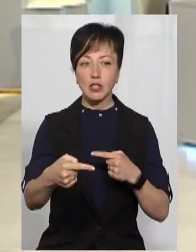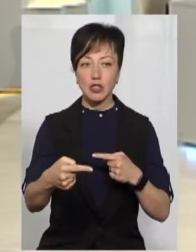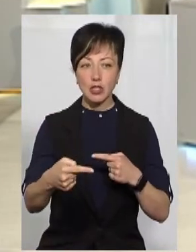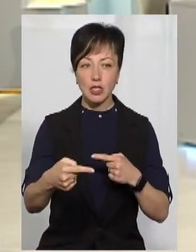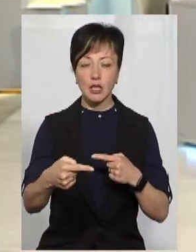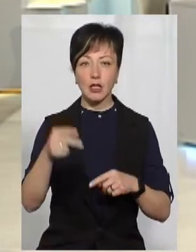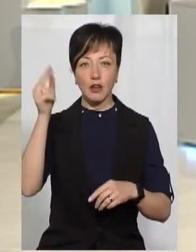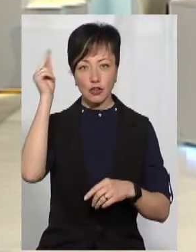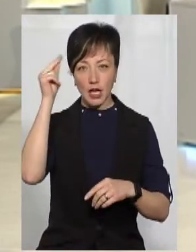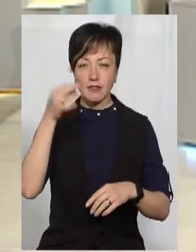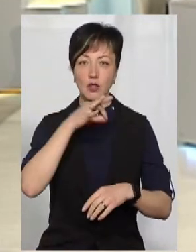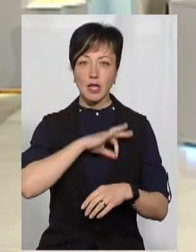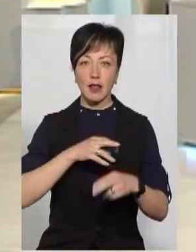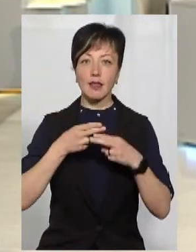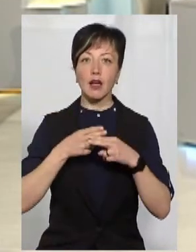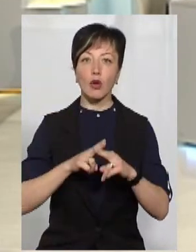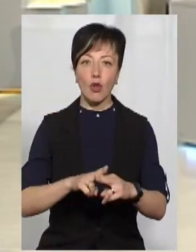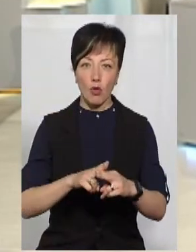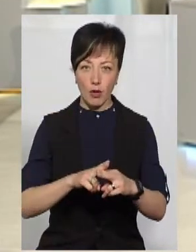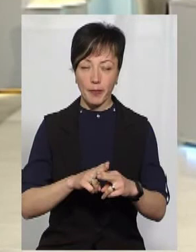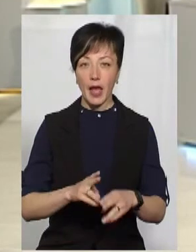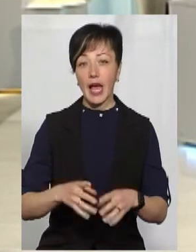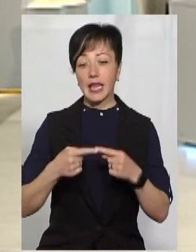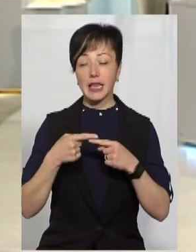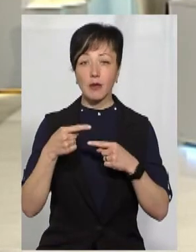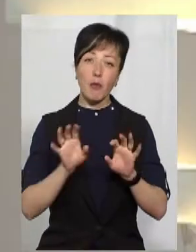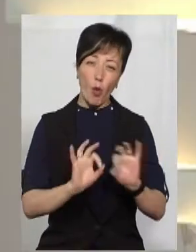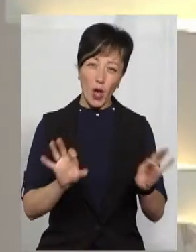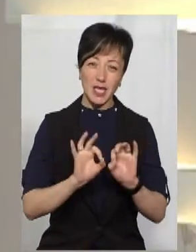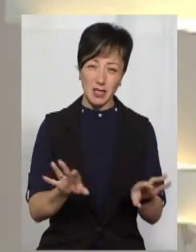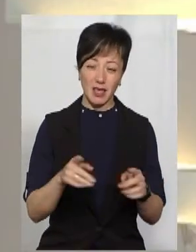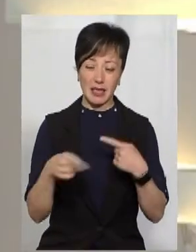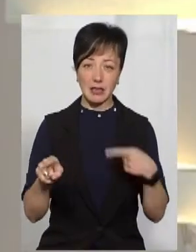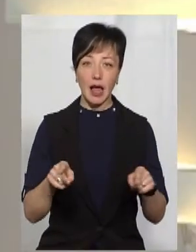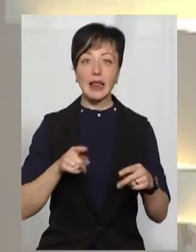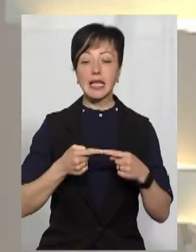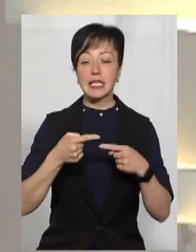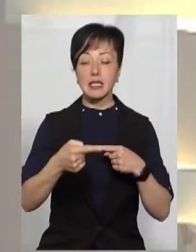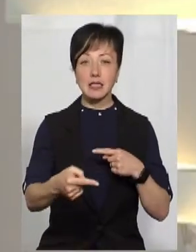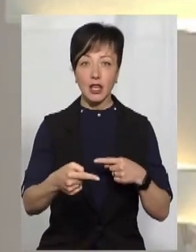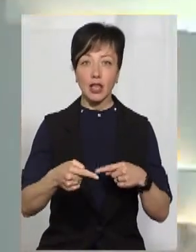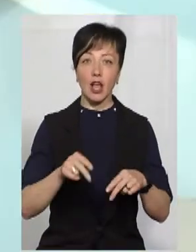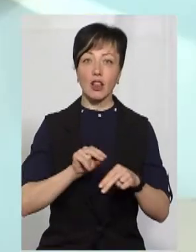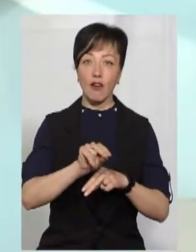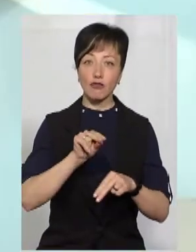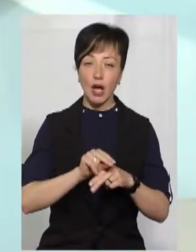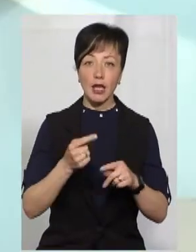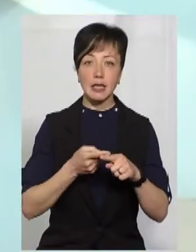навчання із використанням технологій дистанційного навчання. Дистанційне навчання – це окремий вид